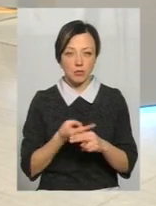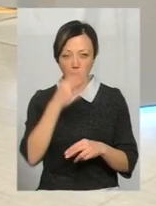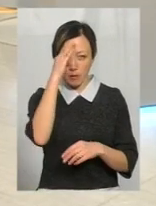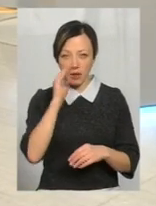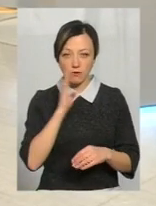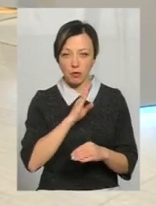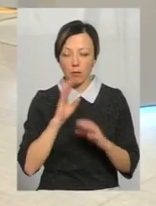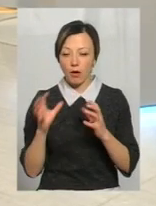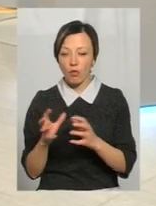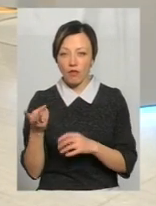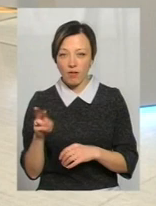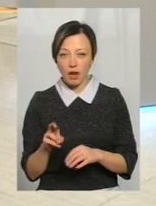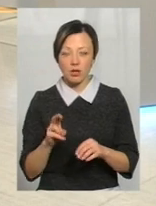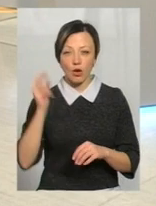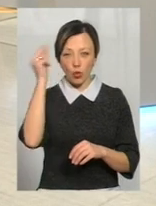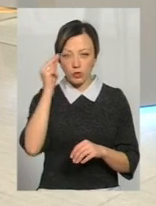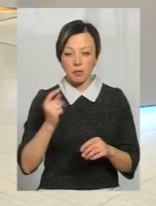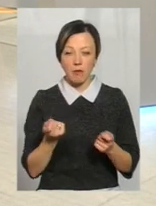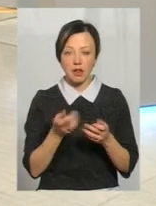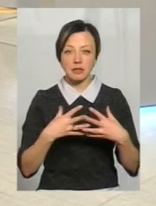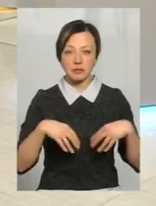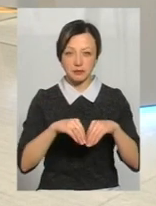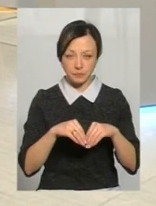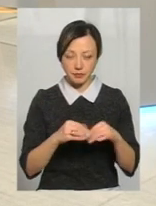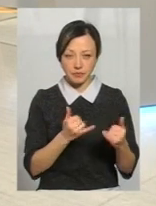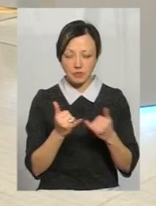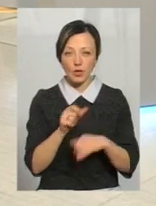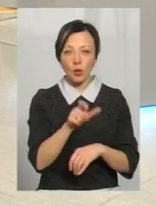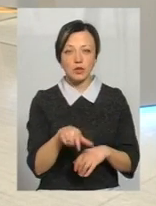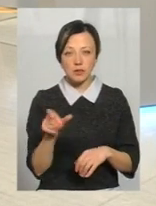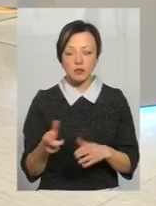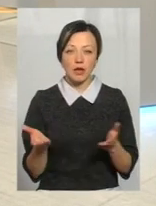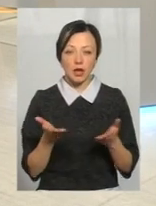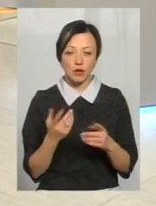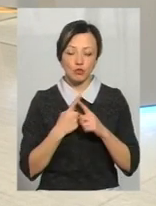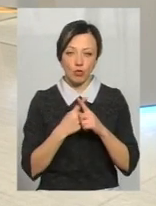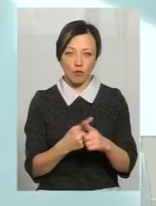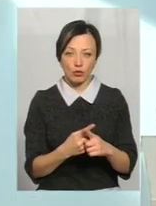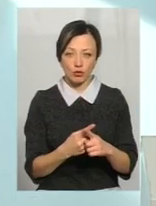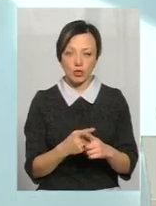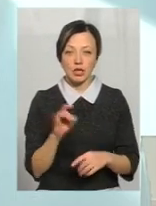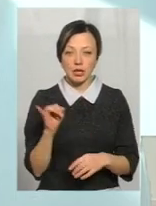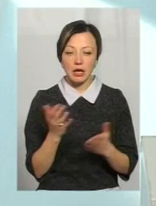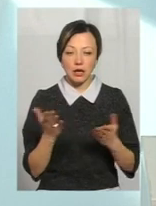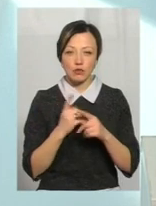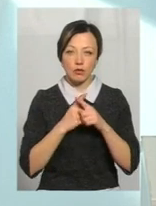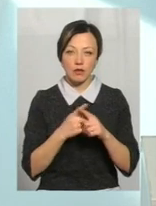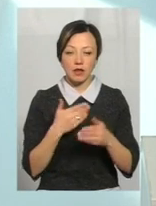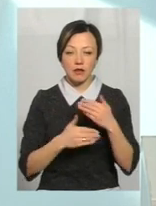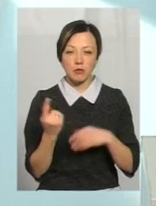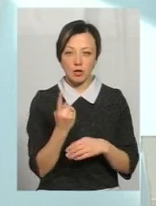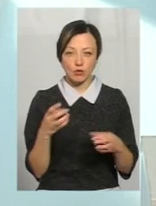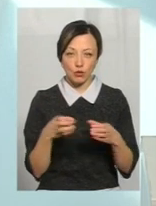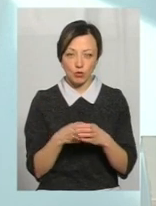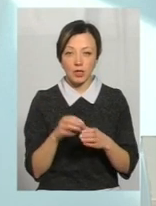батьківського опікування, учнів із малозабезпечених сімей та осіб, які їх супроводжують, і які супроводжують інваліди першої